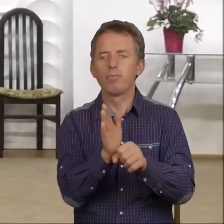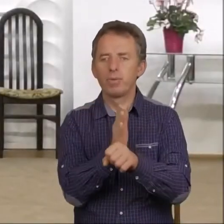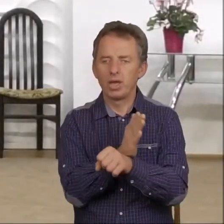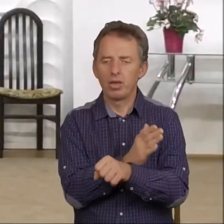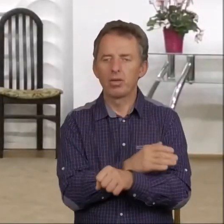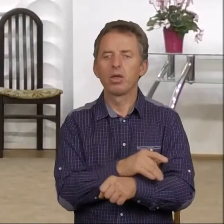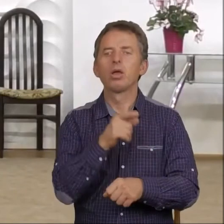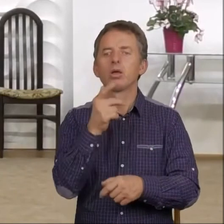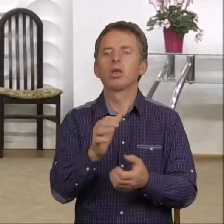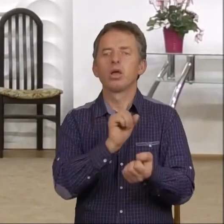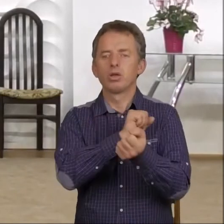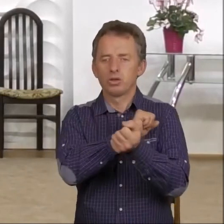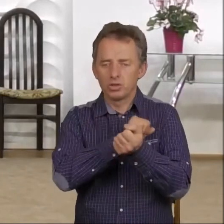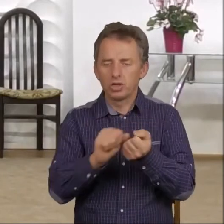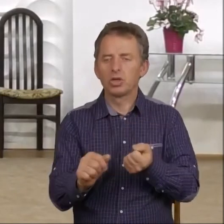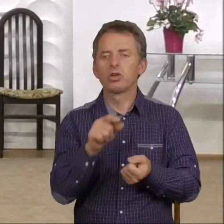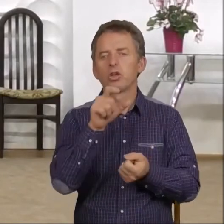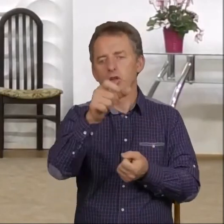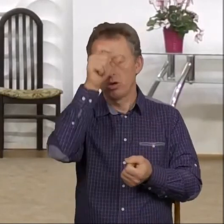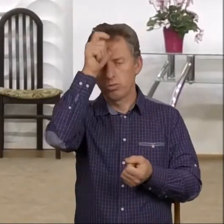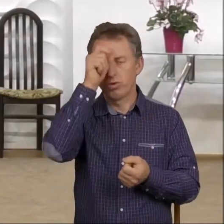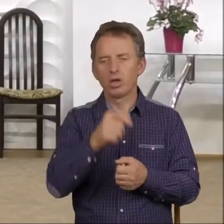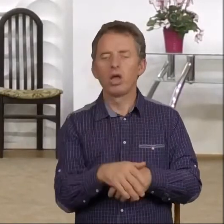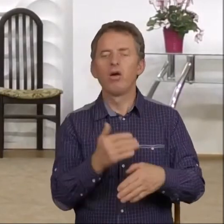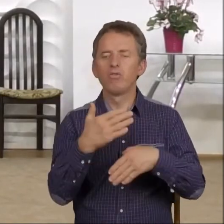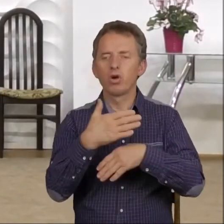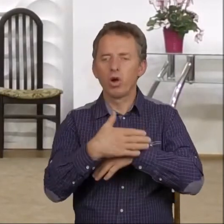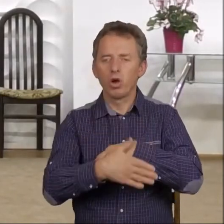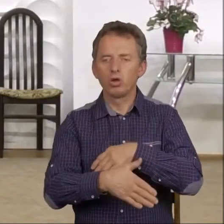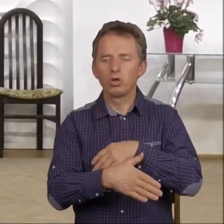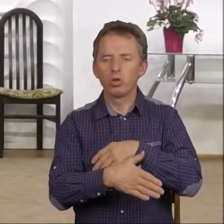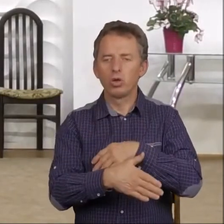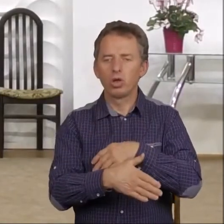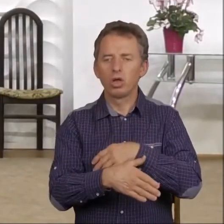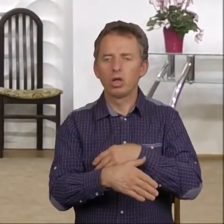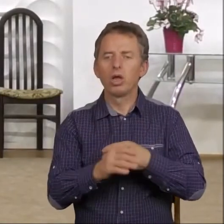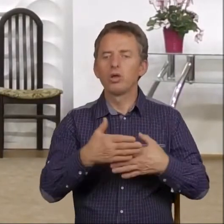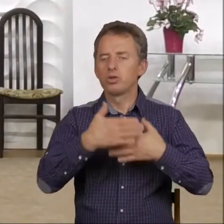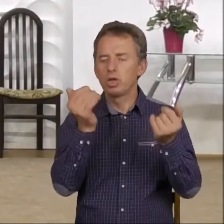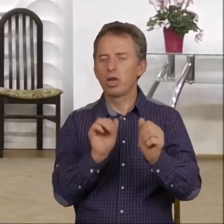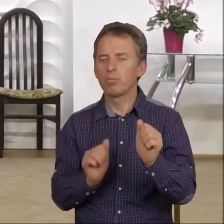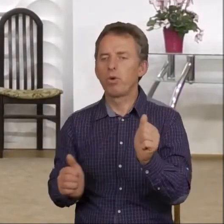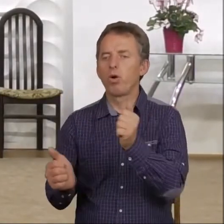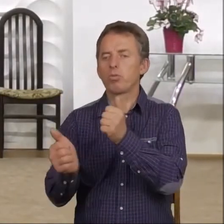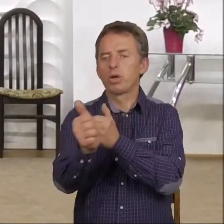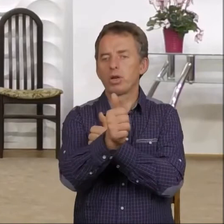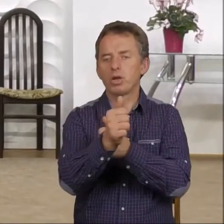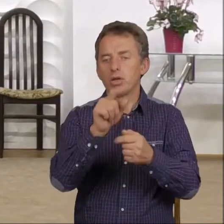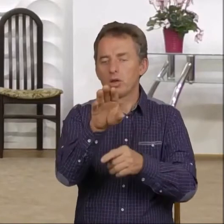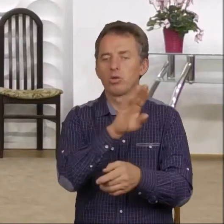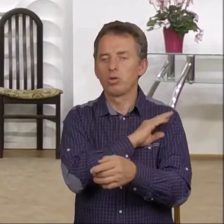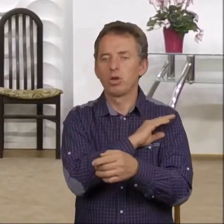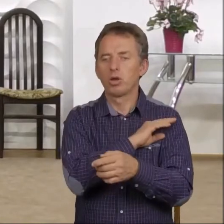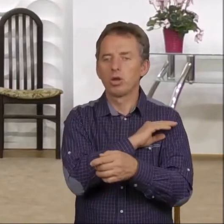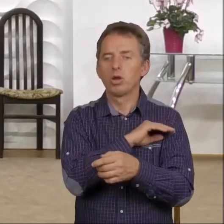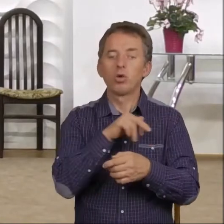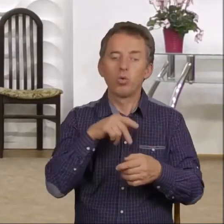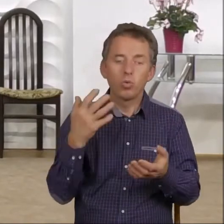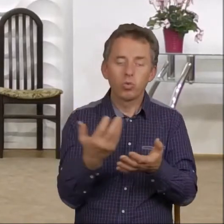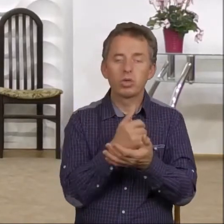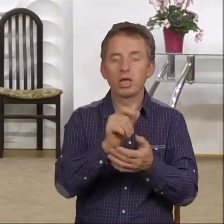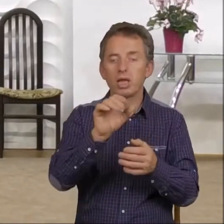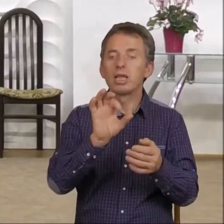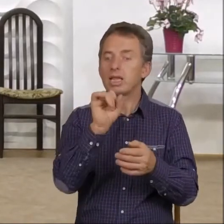chce zniszczyć tego człowieka. W końcu w dzień poprzedzający jego śmierć udaje się do wróżki.